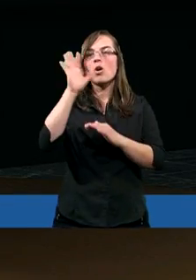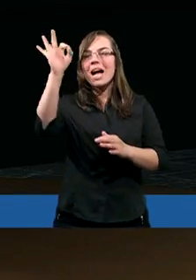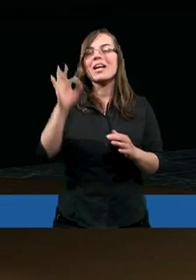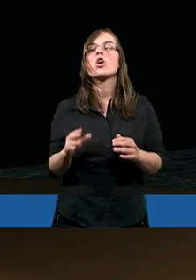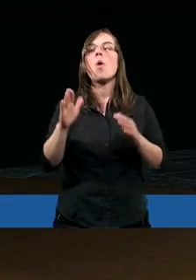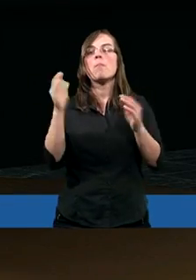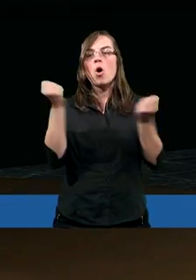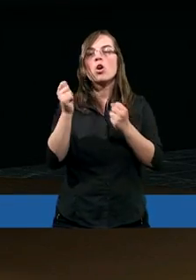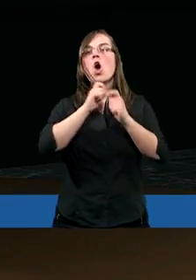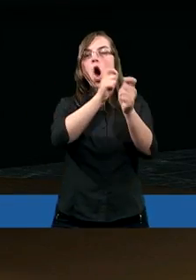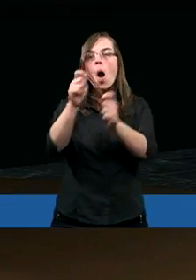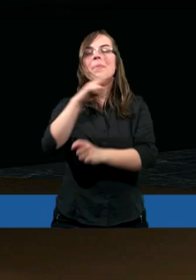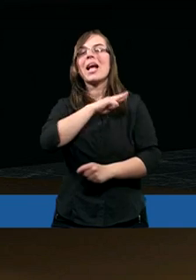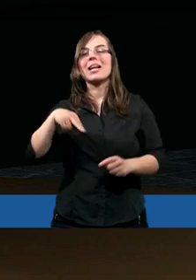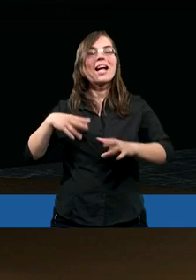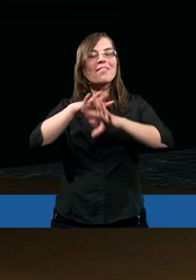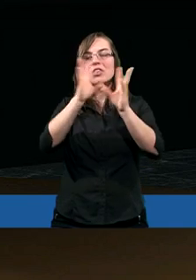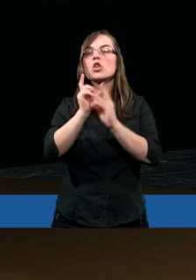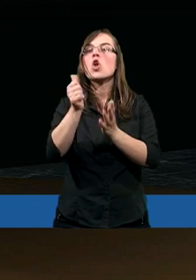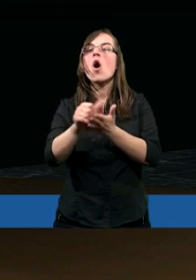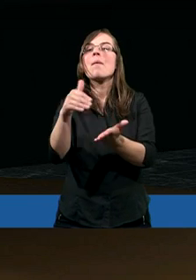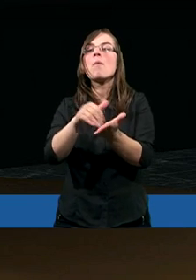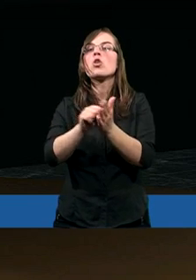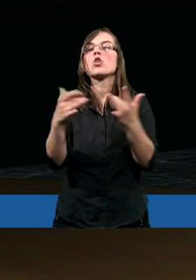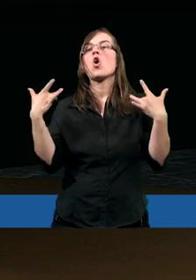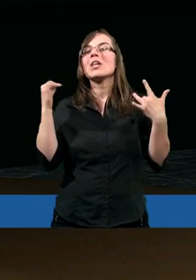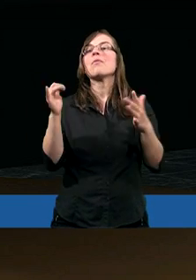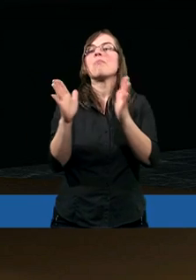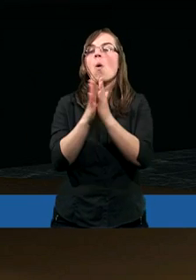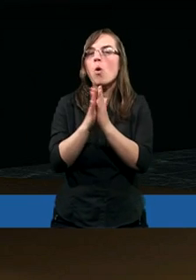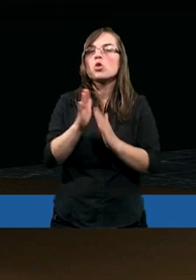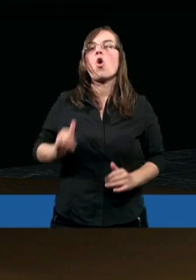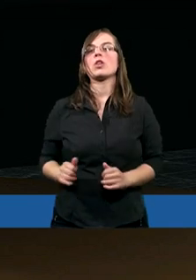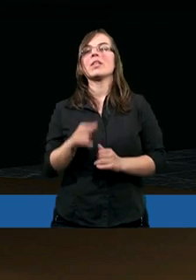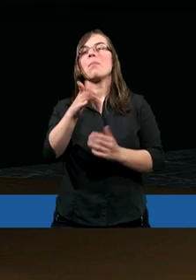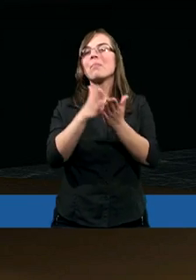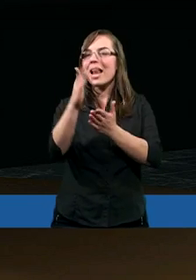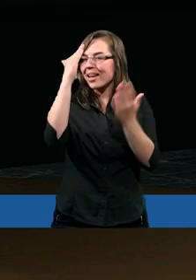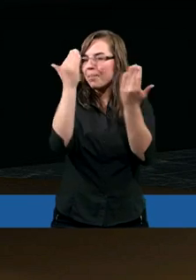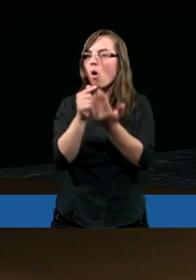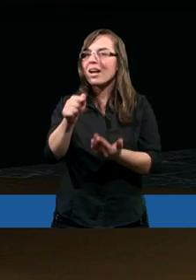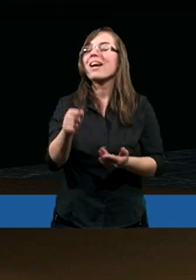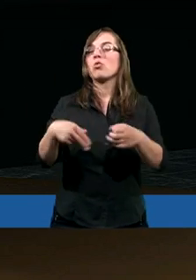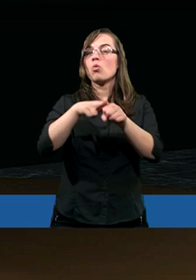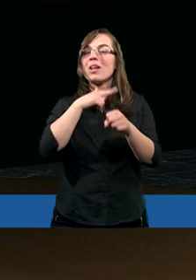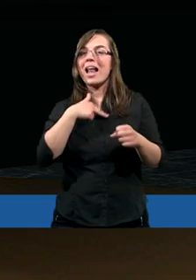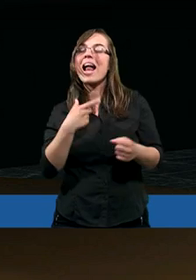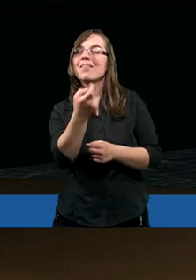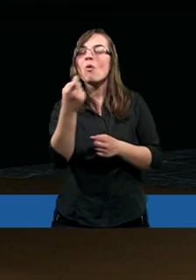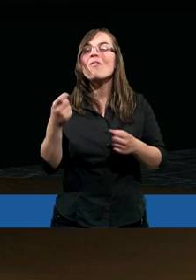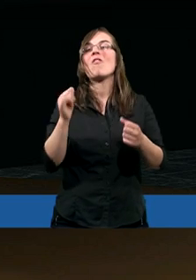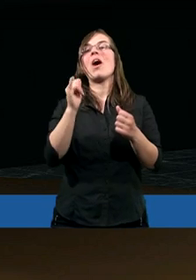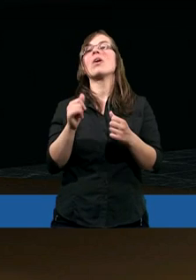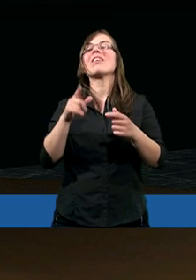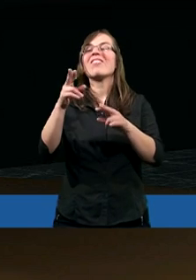moc obdarowała nas wszystkim, co jest potrzebne do życia i pobożności, przez poznanie Tego, który nas powołał przez własną